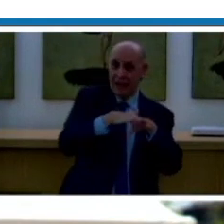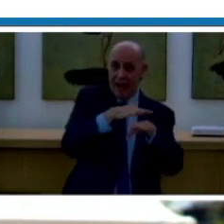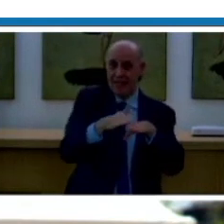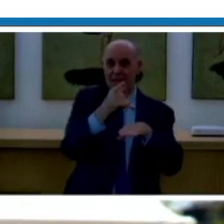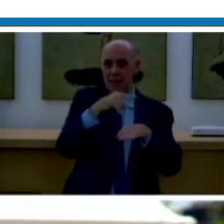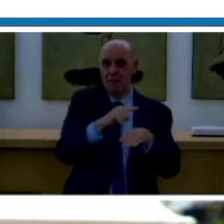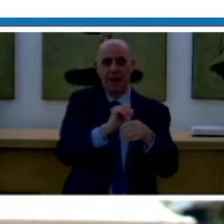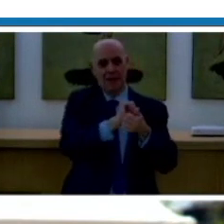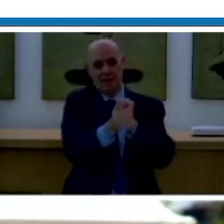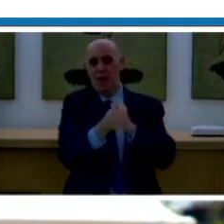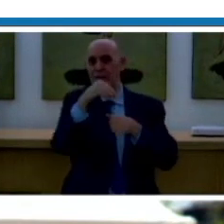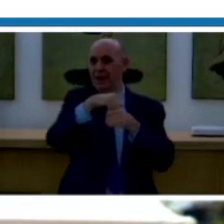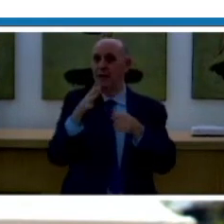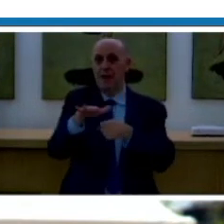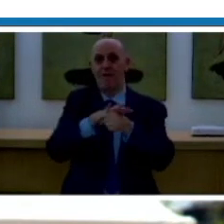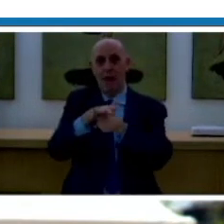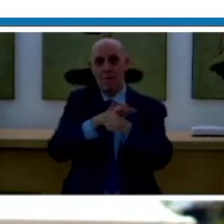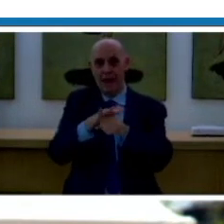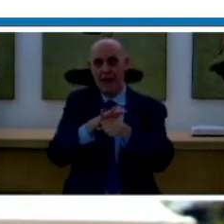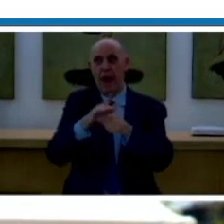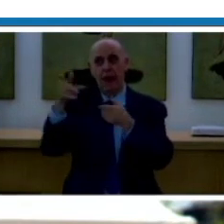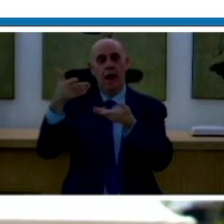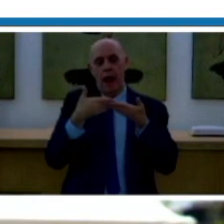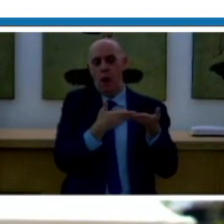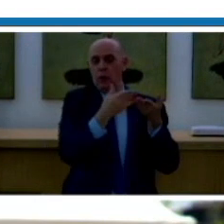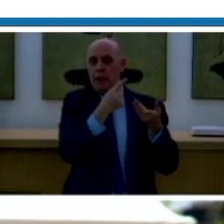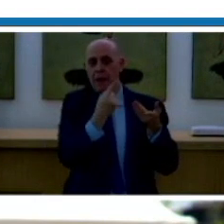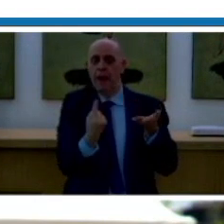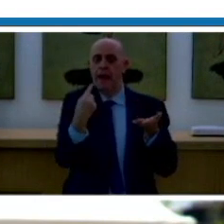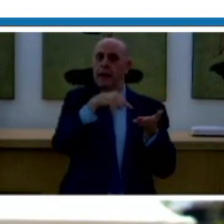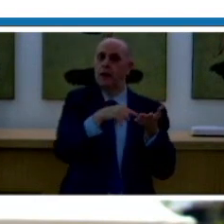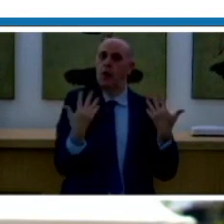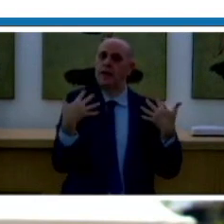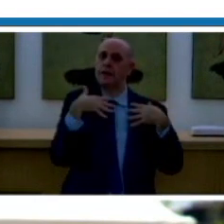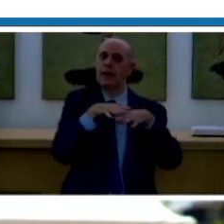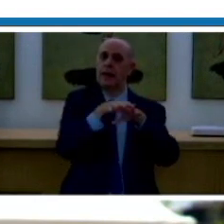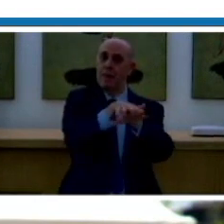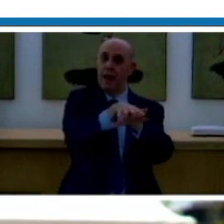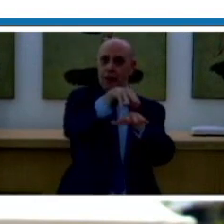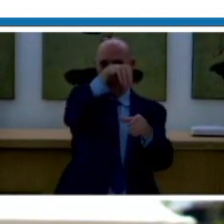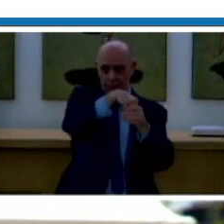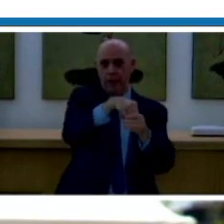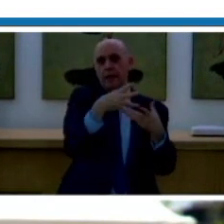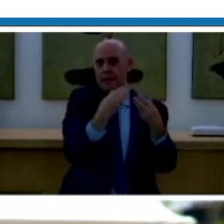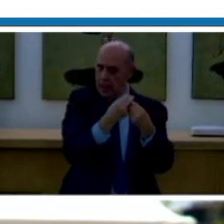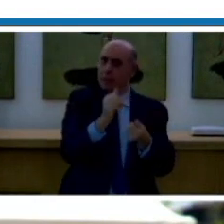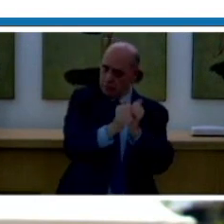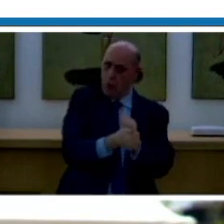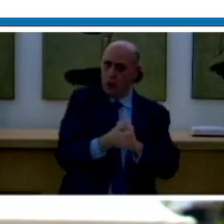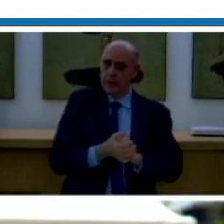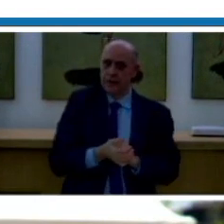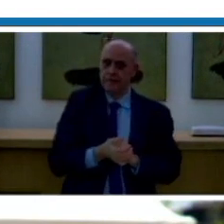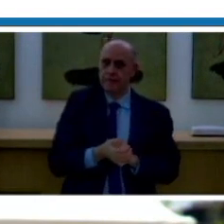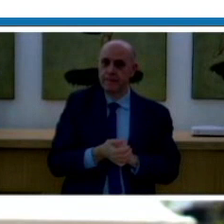lo coadiua nel processo di reinserimento, anche attraverso lo sport. Abbiamo appena chiuso,